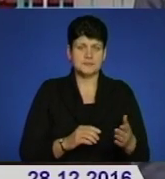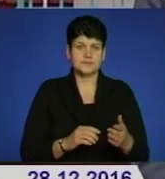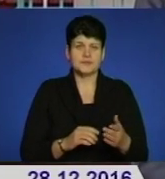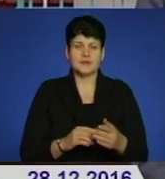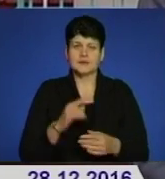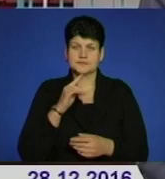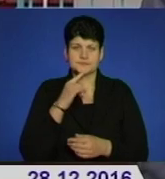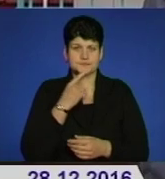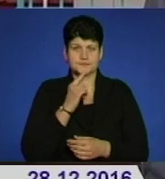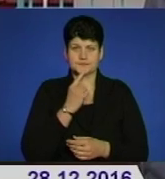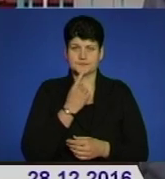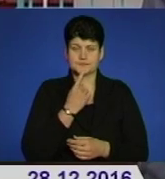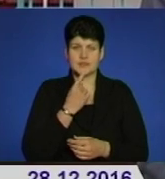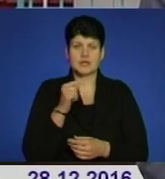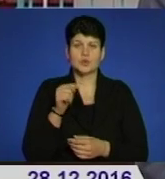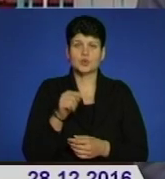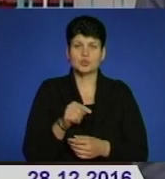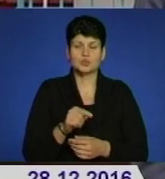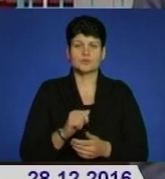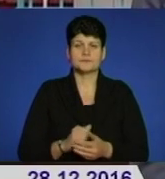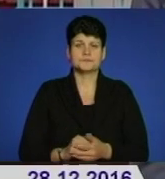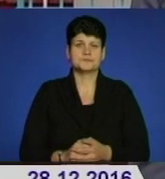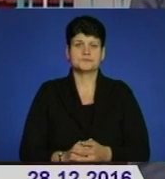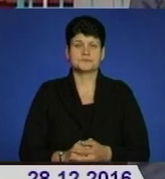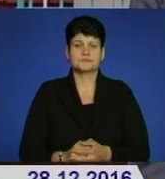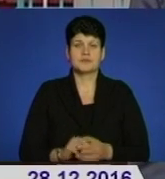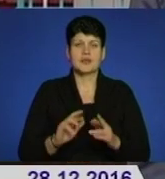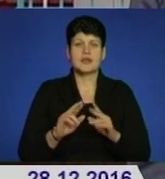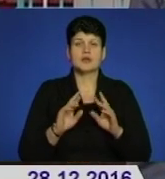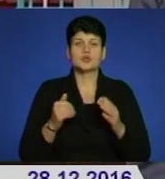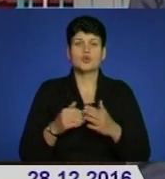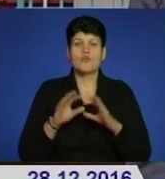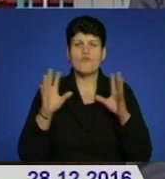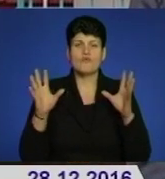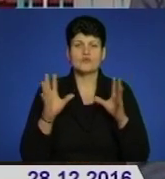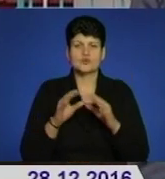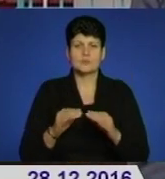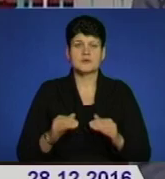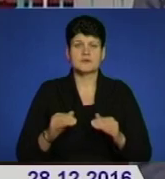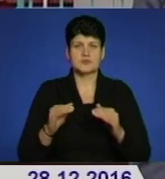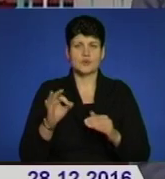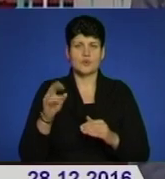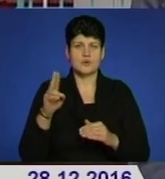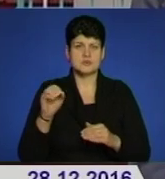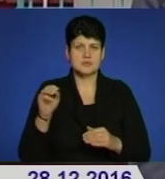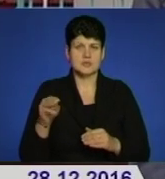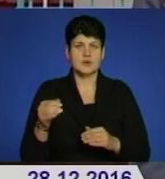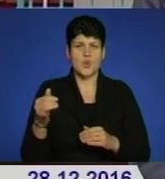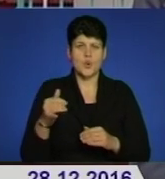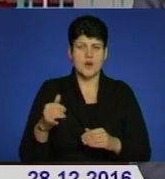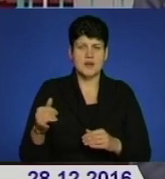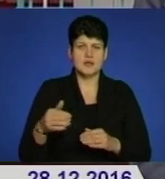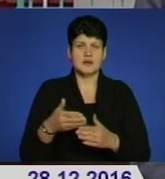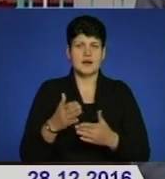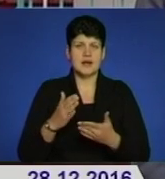скрутне. І тому, як до всього підвищився оціт, олія,